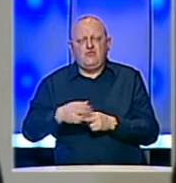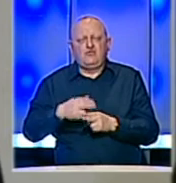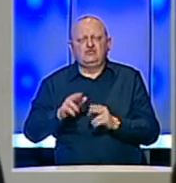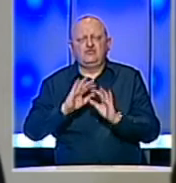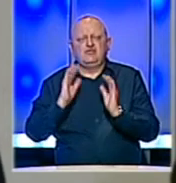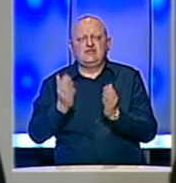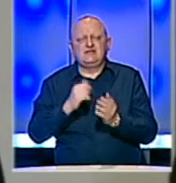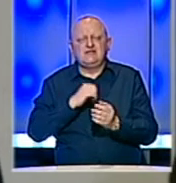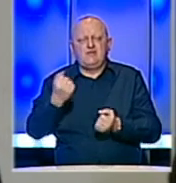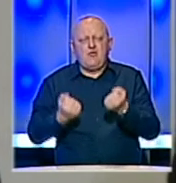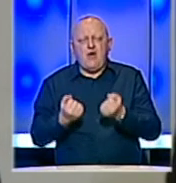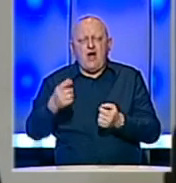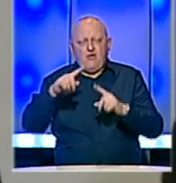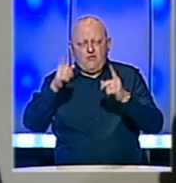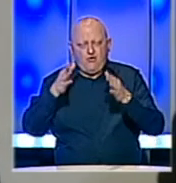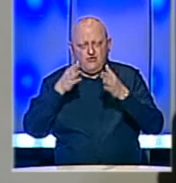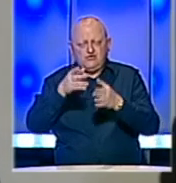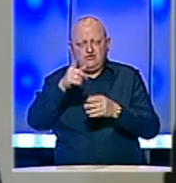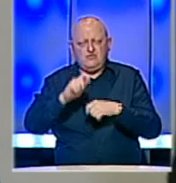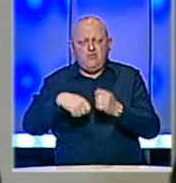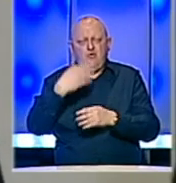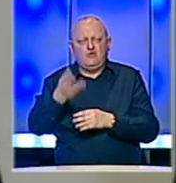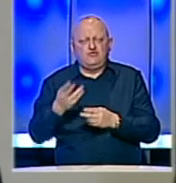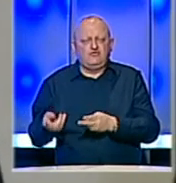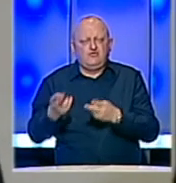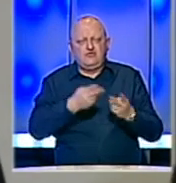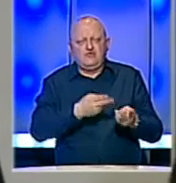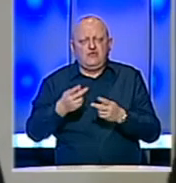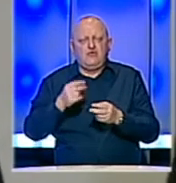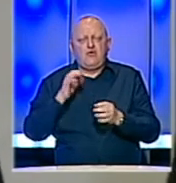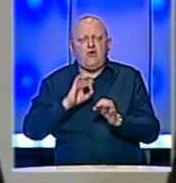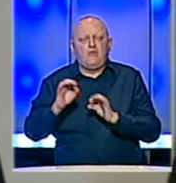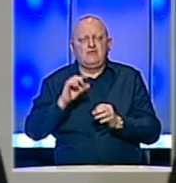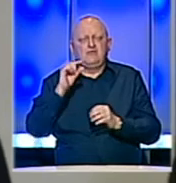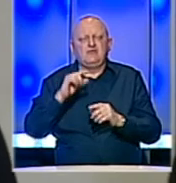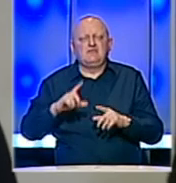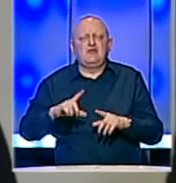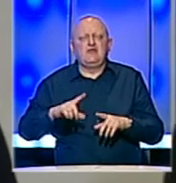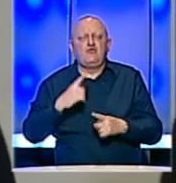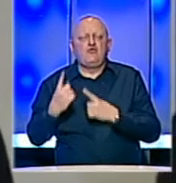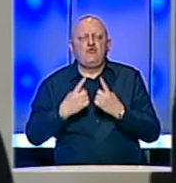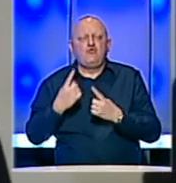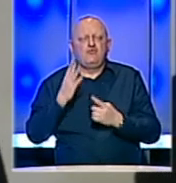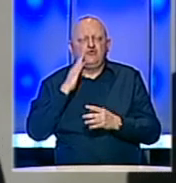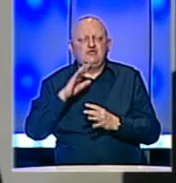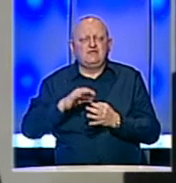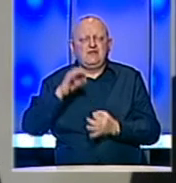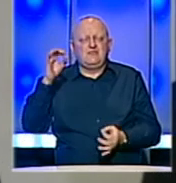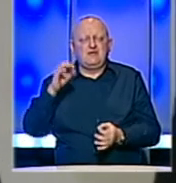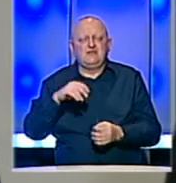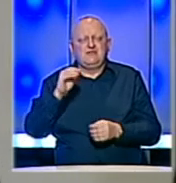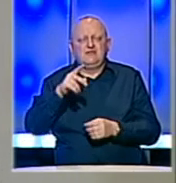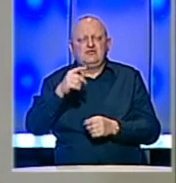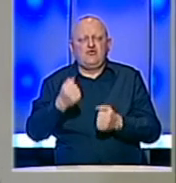izolaciji u samoj kabini vozila, gdje je poslodavac na utovaru i stovaru robe dužan da obezbjedi minimalne uslove, poštujući sve mjere dezinfekcije za